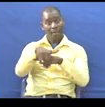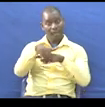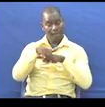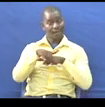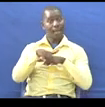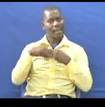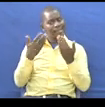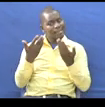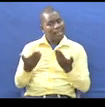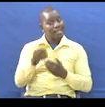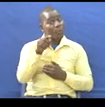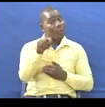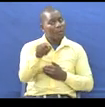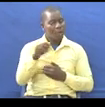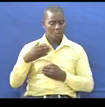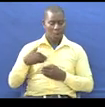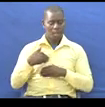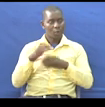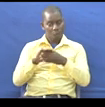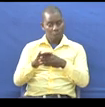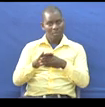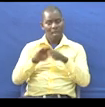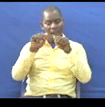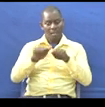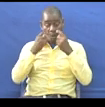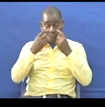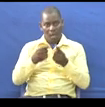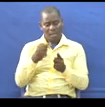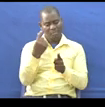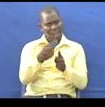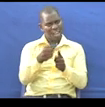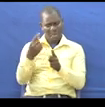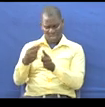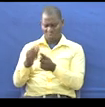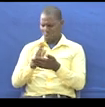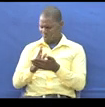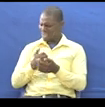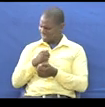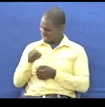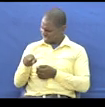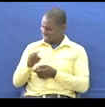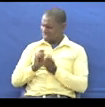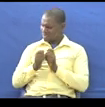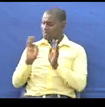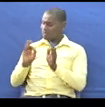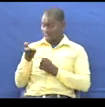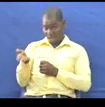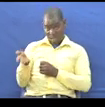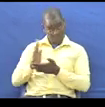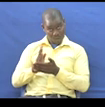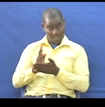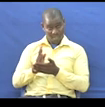Wakati unatumia tafsiri Sisi unangalia Haya maneno ule tafsiri Hameleta maana katika luga lengwa Maona